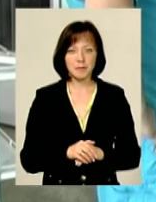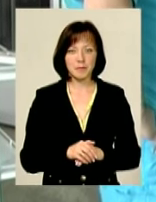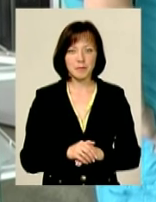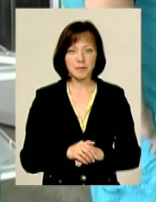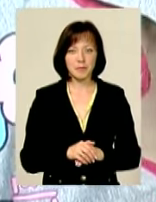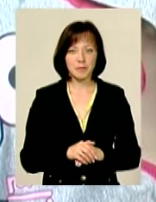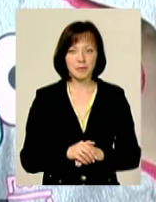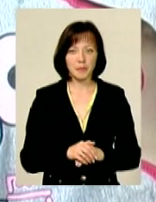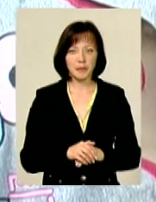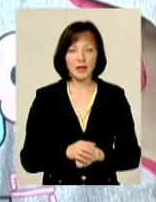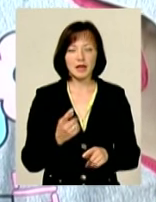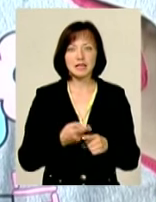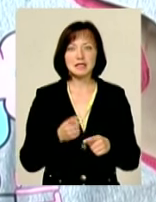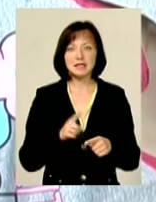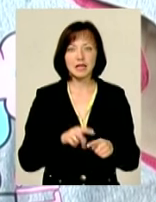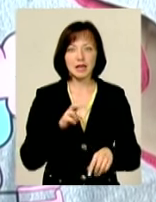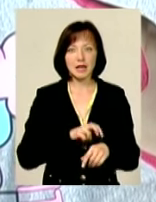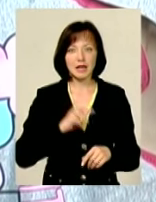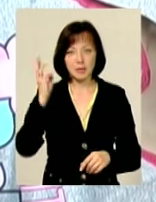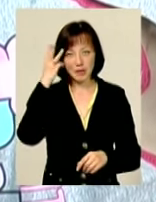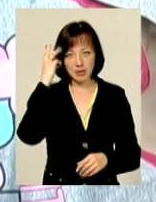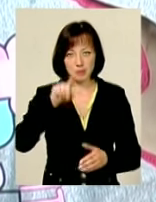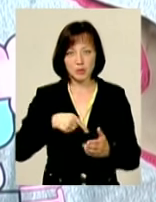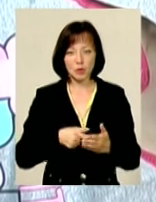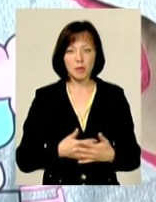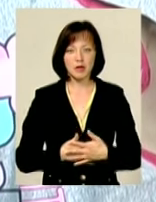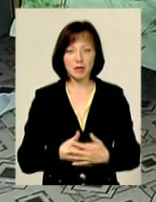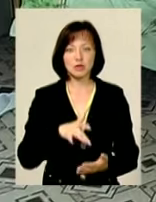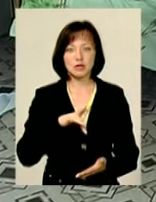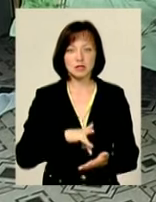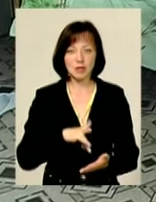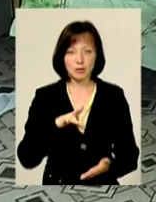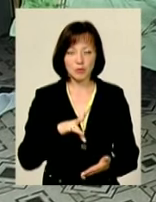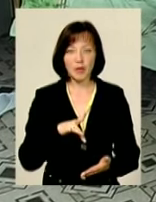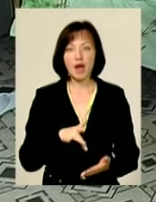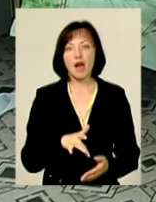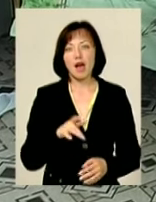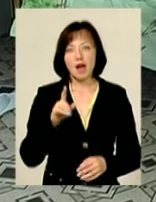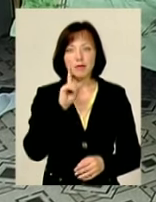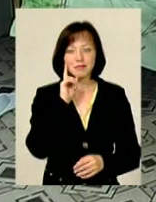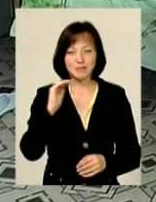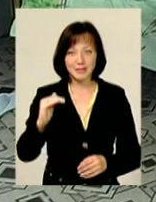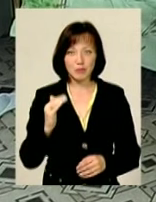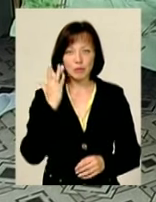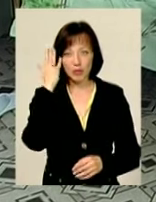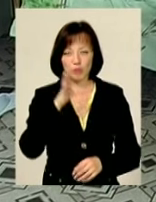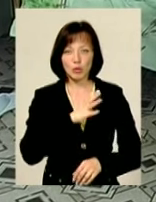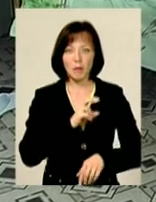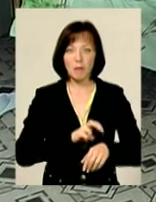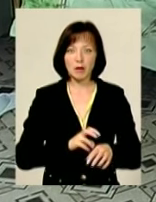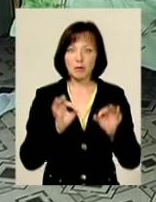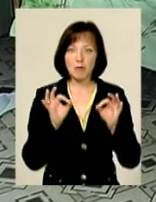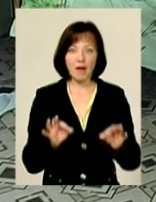Це лікар Хмельницького міського перинатального центру В'ячеслав Кудла. Підлітком вже мріяв бути медиком.